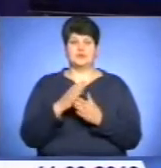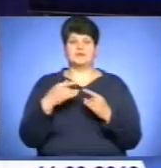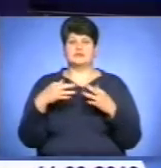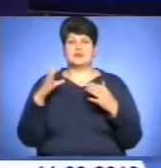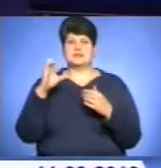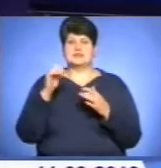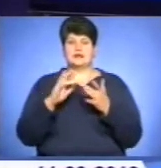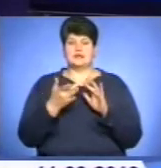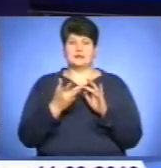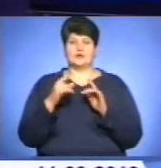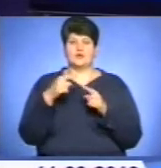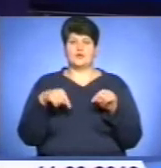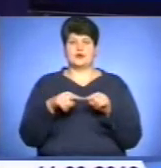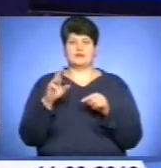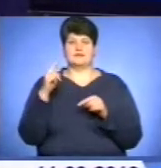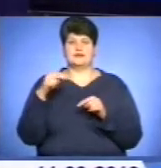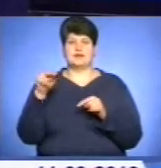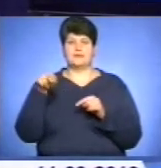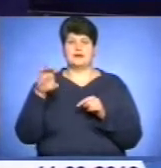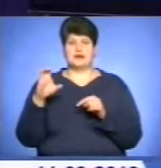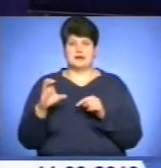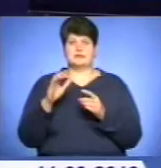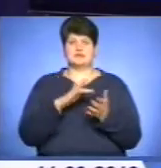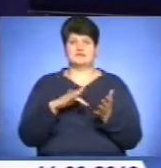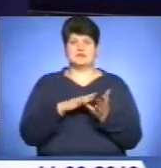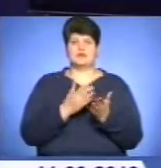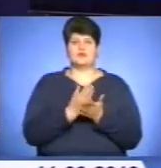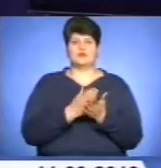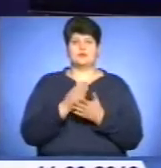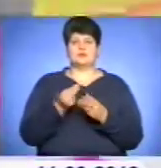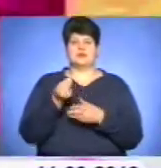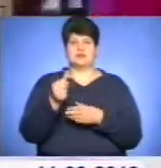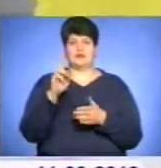ДПС, УЗМІ, а також Центр обслуговування платників податків.